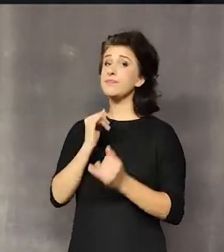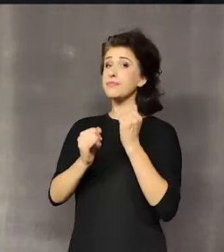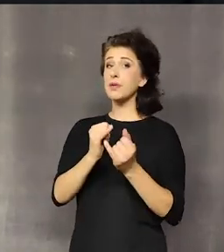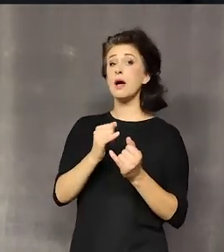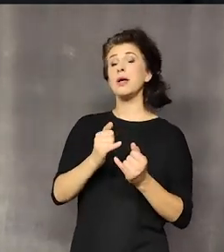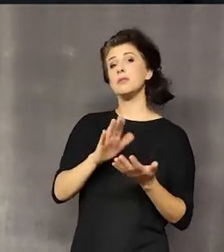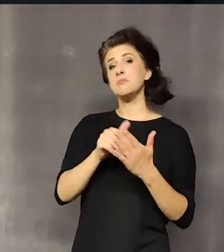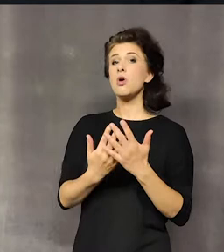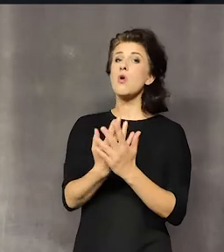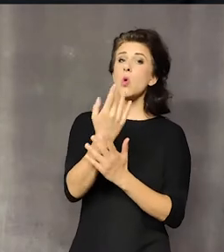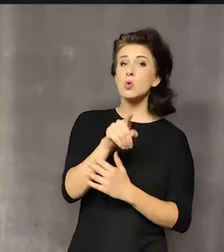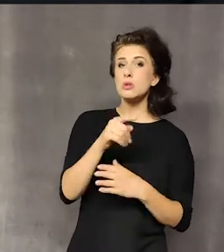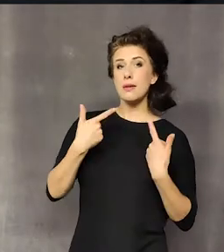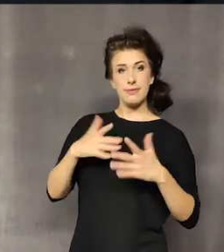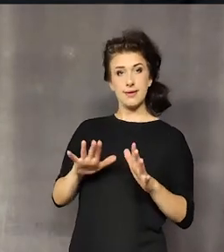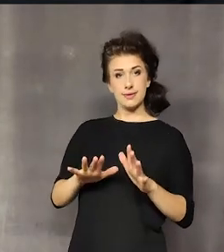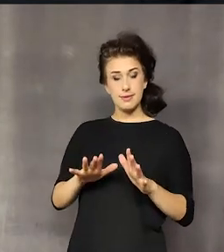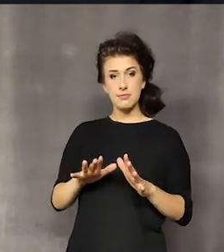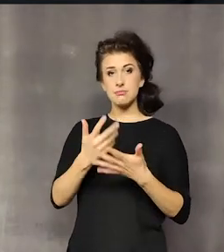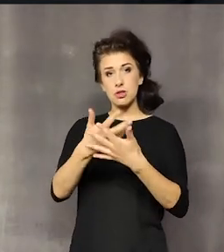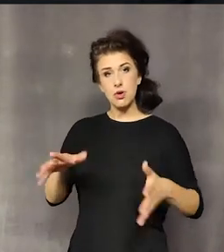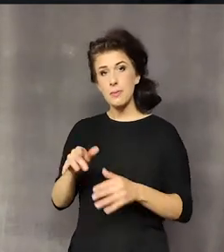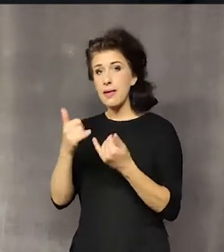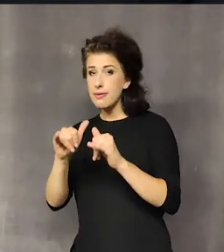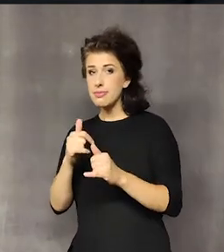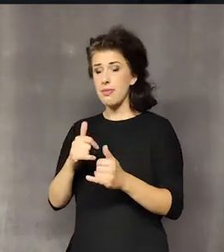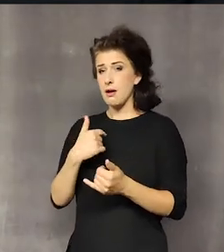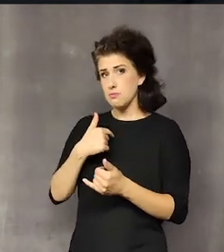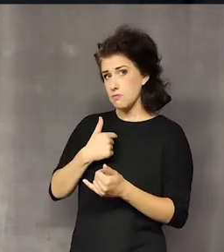Jeśli już musimy coś zmienić w tej glebie, to ja nie polecam tego.